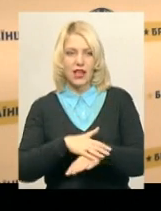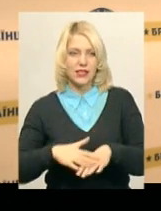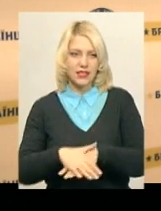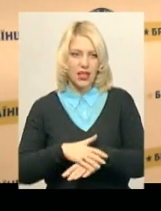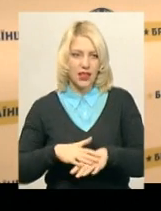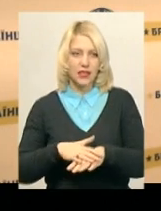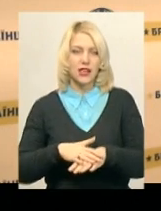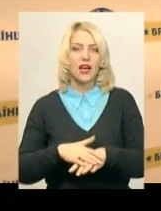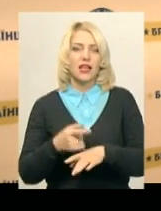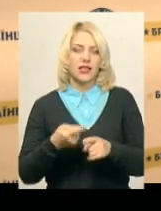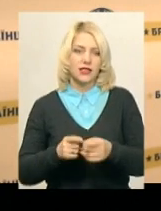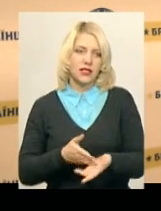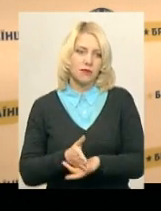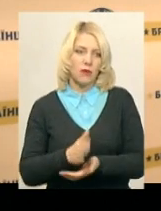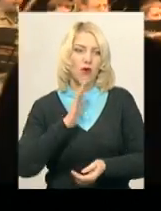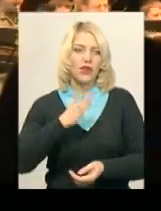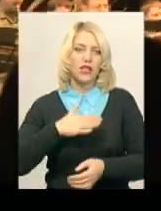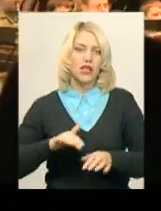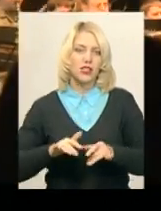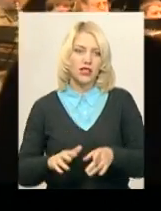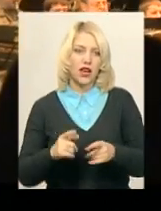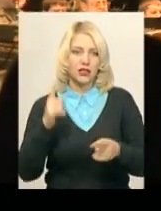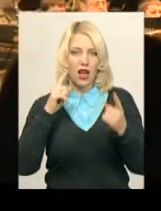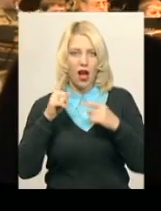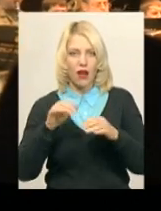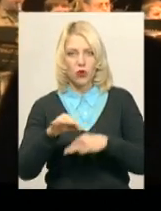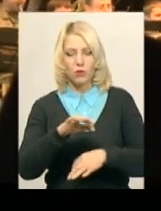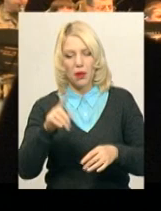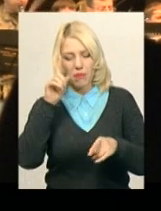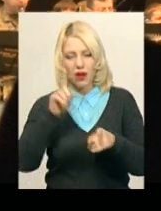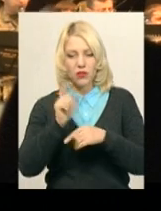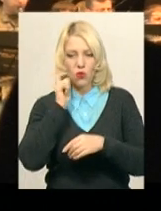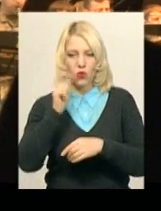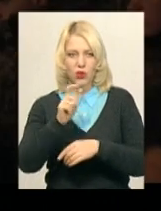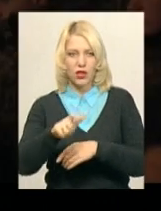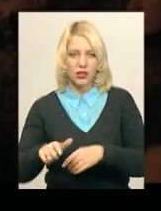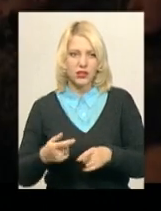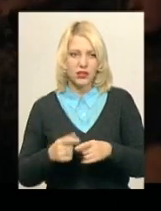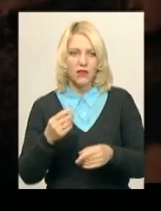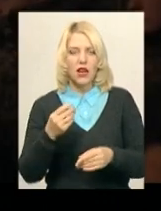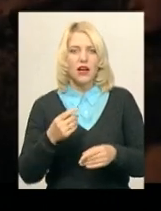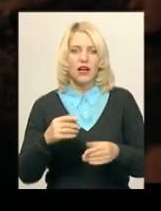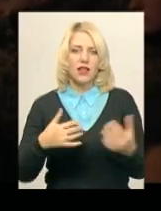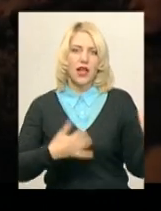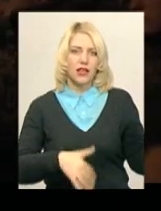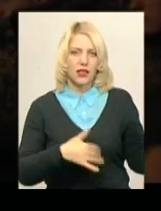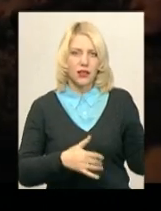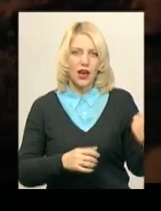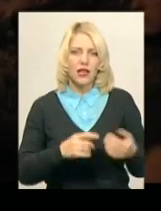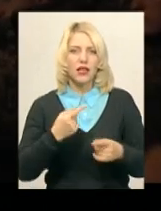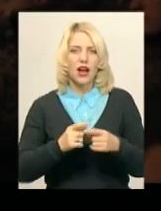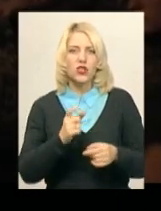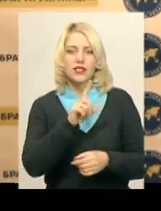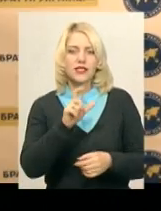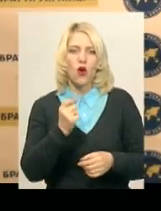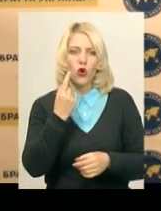На це спрямований і наш Захід. Автор проєкту «Браття-українці» Вова Гейзер грає на гітарі з 11 років. Каже, через музику